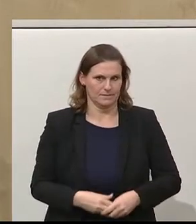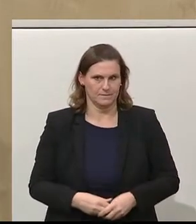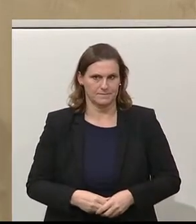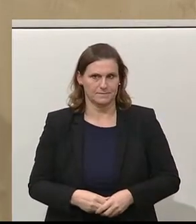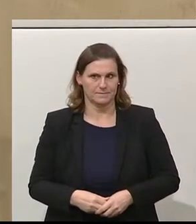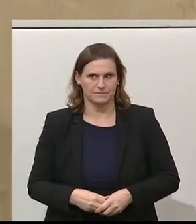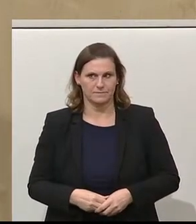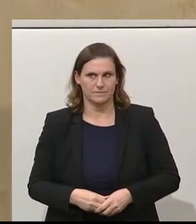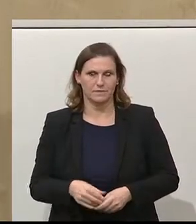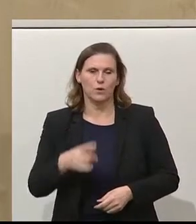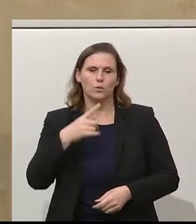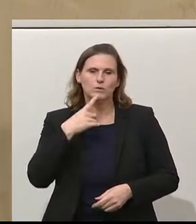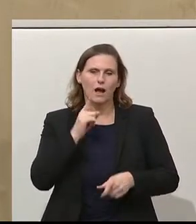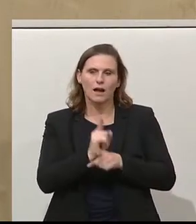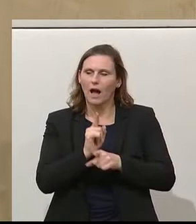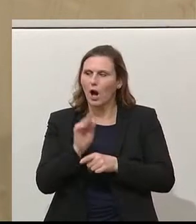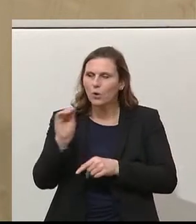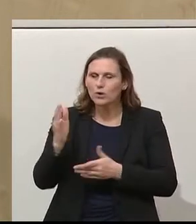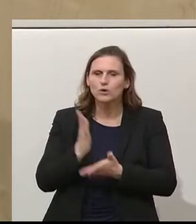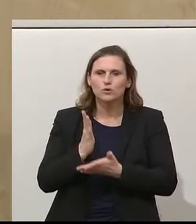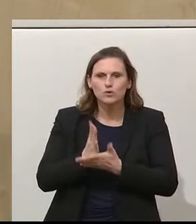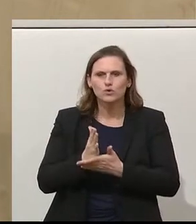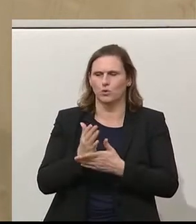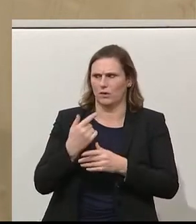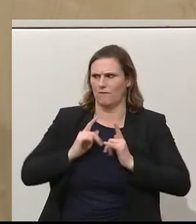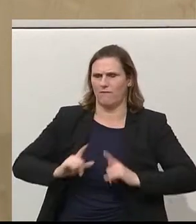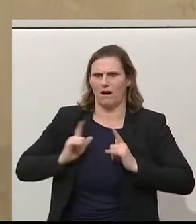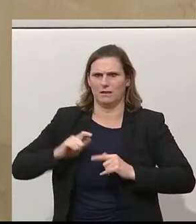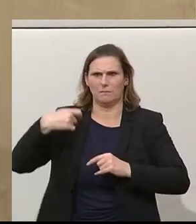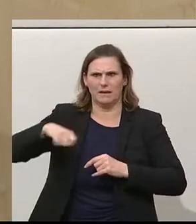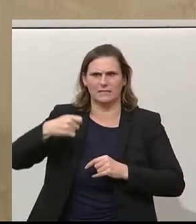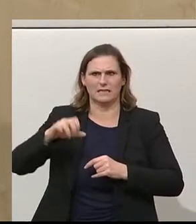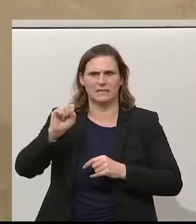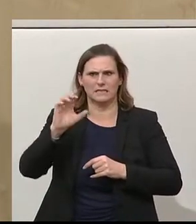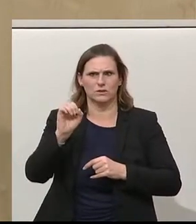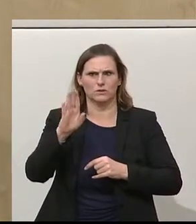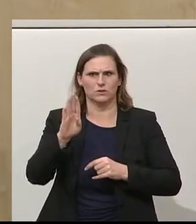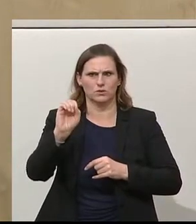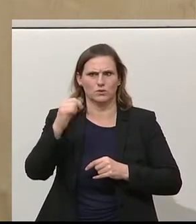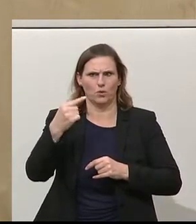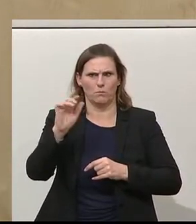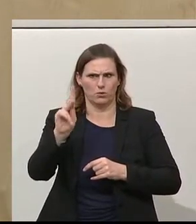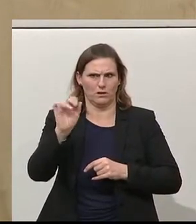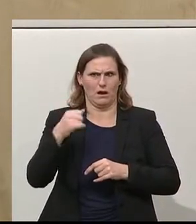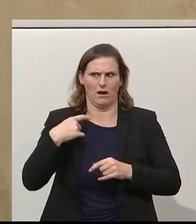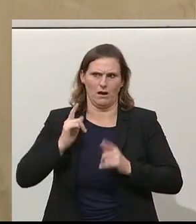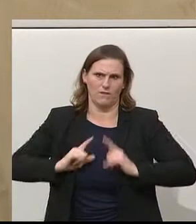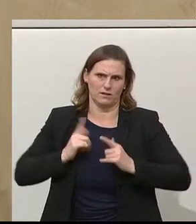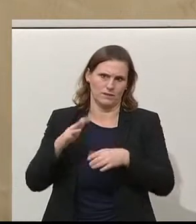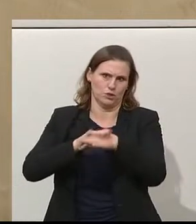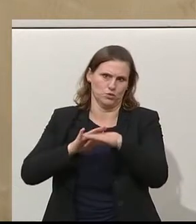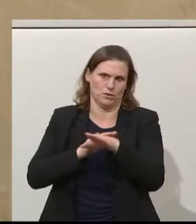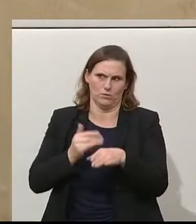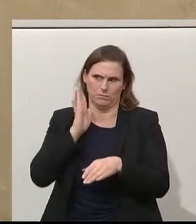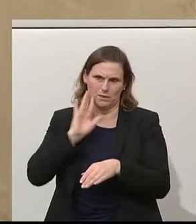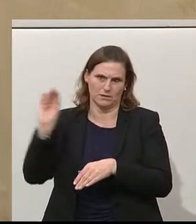Und da sage ich Ihnen ehrlich, da würde ich mir schon auch eine Entschuldigung vom Präsidenten Sobotka erwarten. Das können Sie bitte ausrichten. Aber jetzt zu den